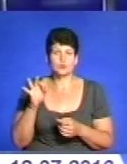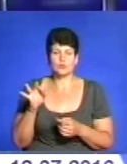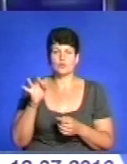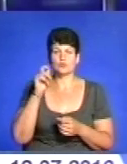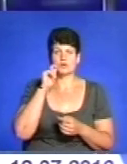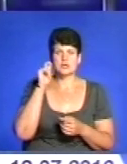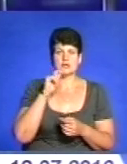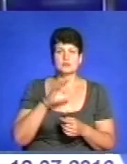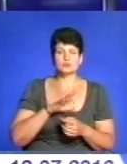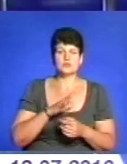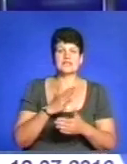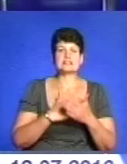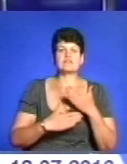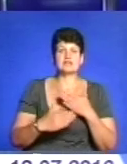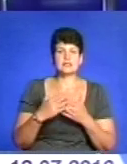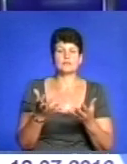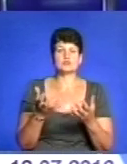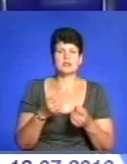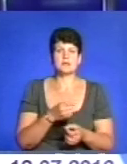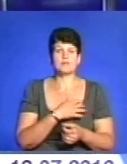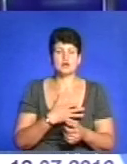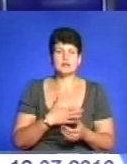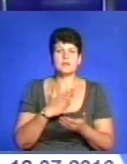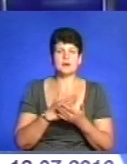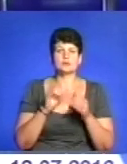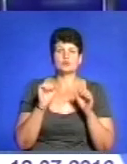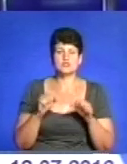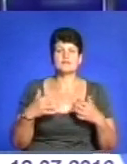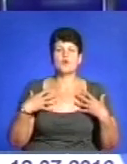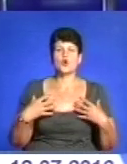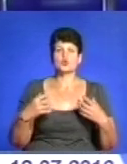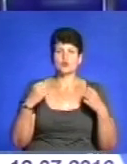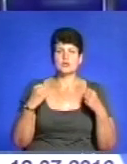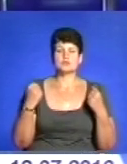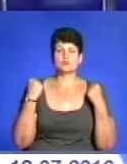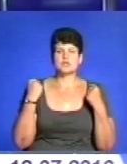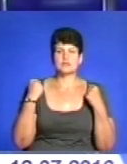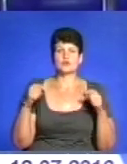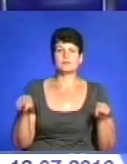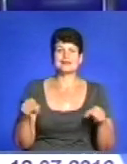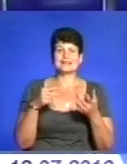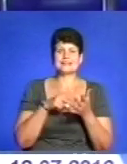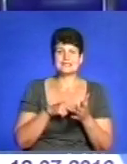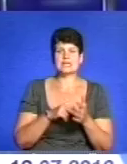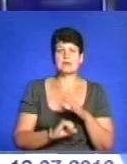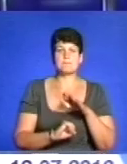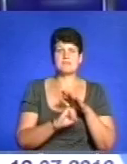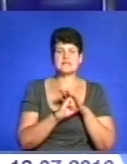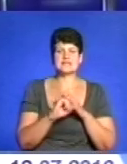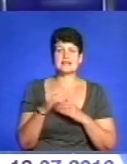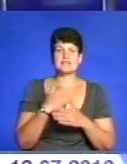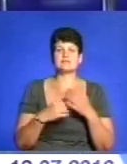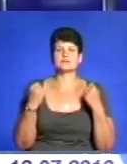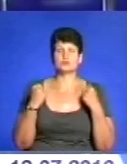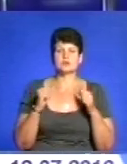України стали інвалідами або отримали поранення, матимуть змогу оздоровитись на спортивно-реабілітаційних базах інваспорту. Також за